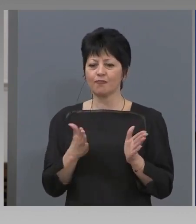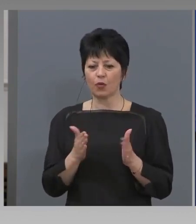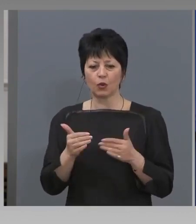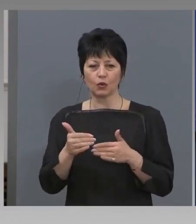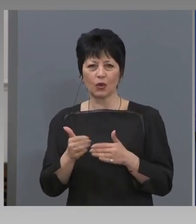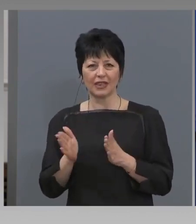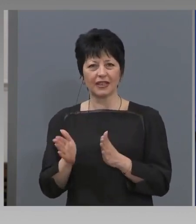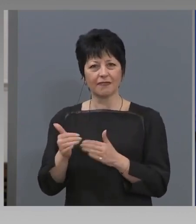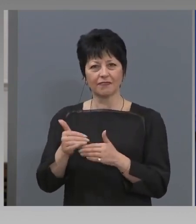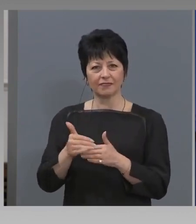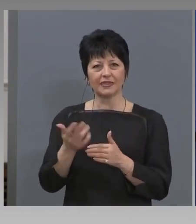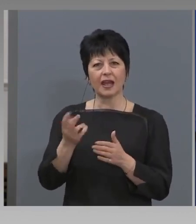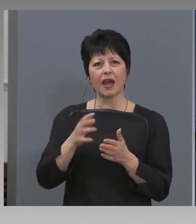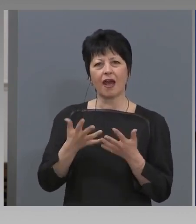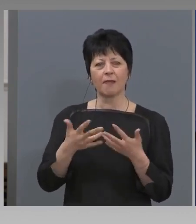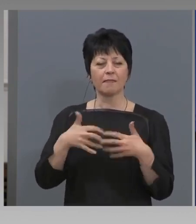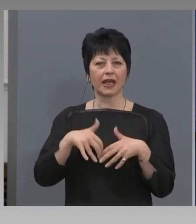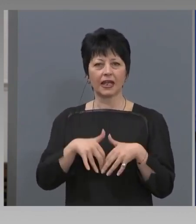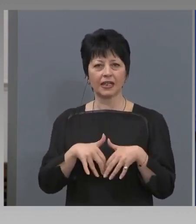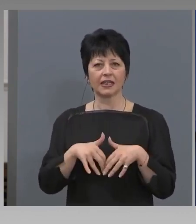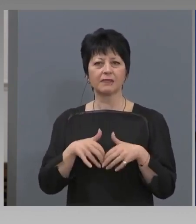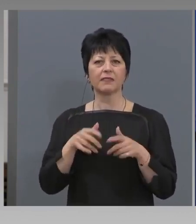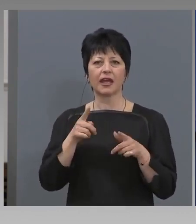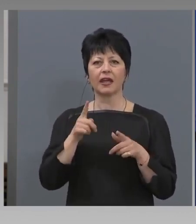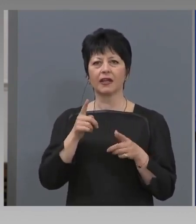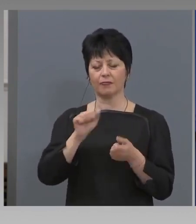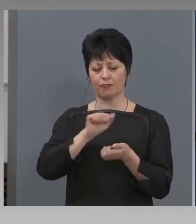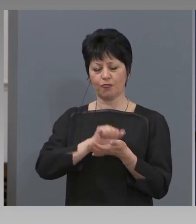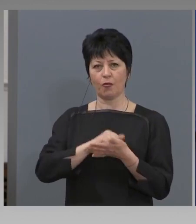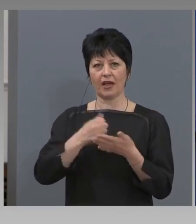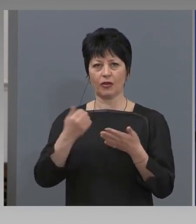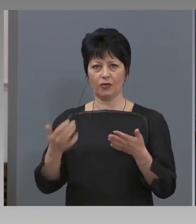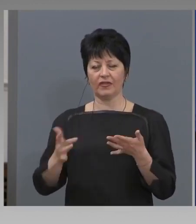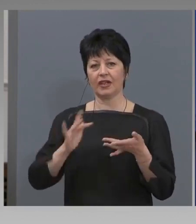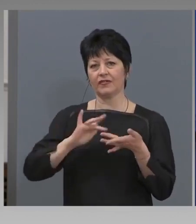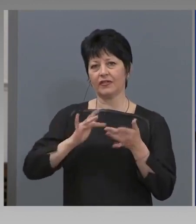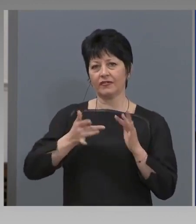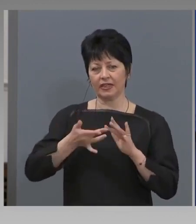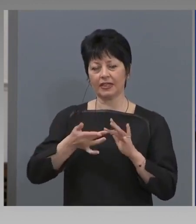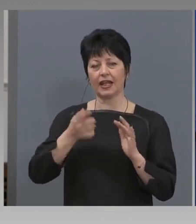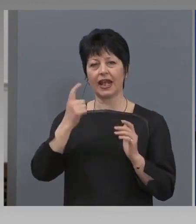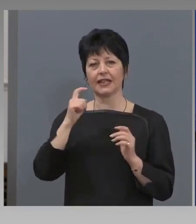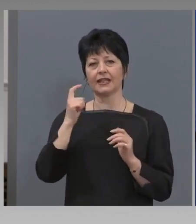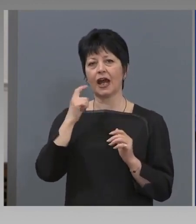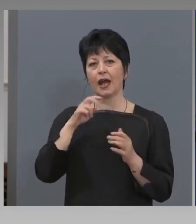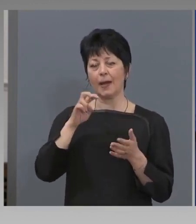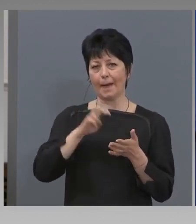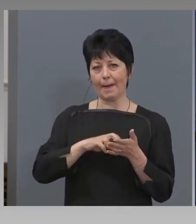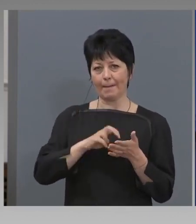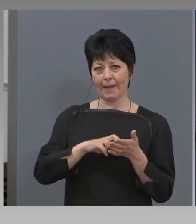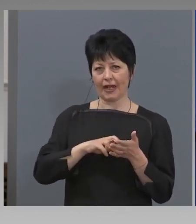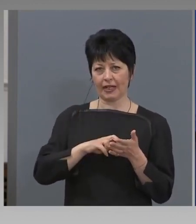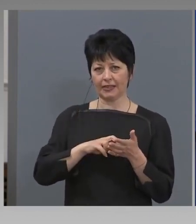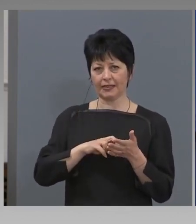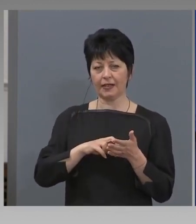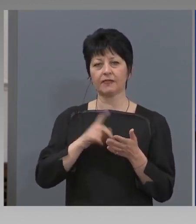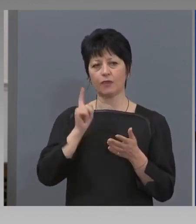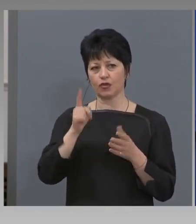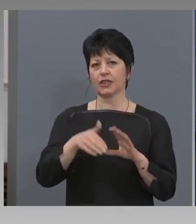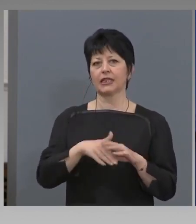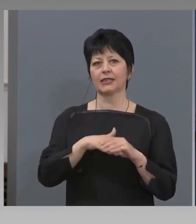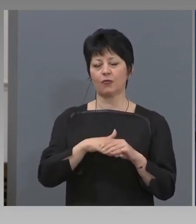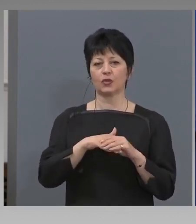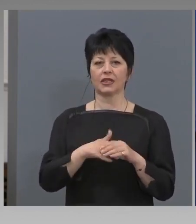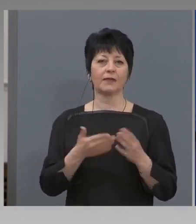Разбира се, механизма е публикуван на страницата на БНБ и всеки може да се запознае с